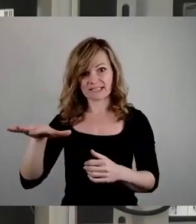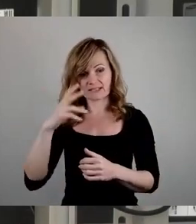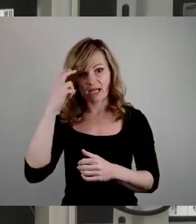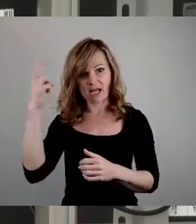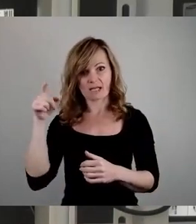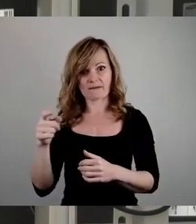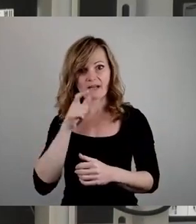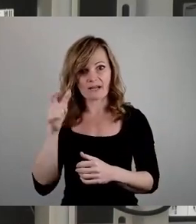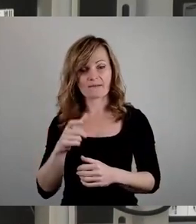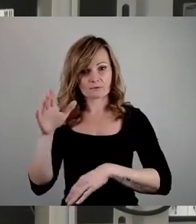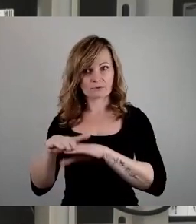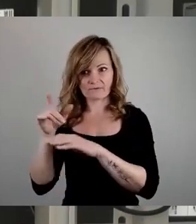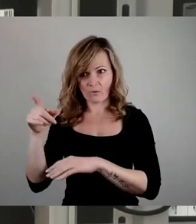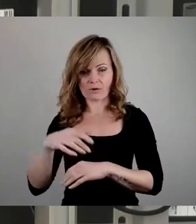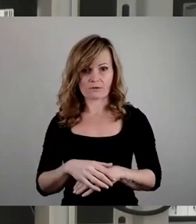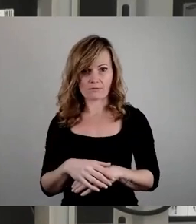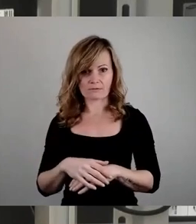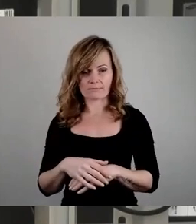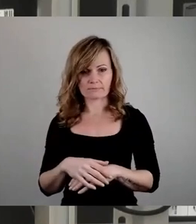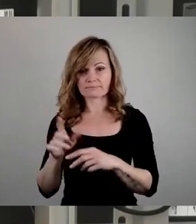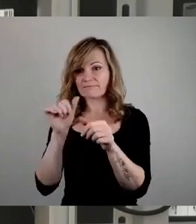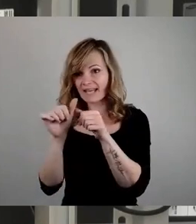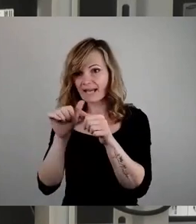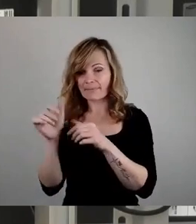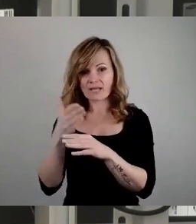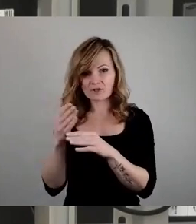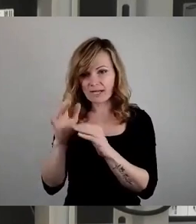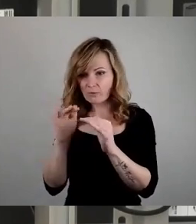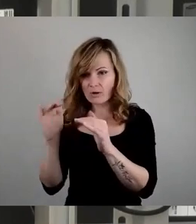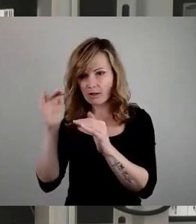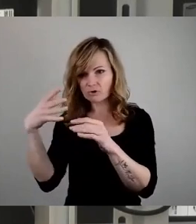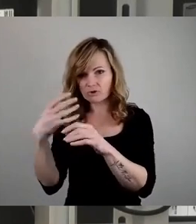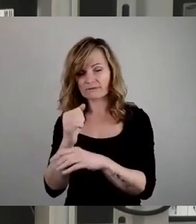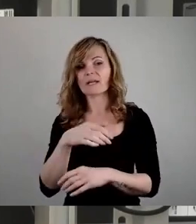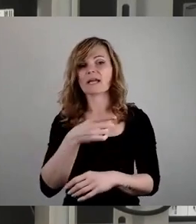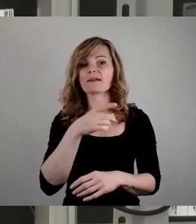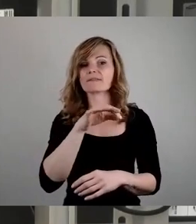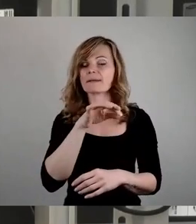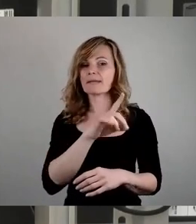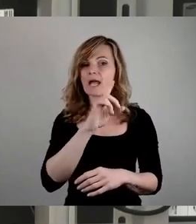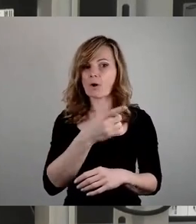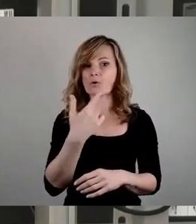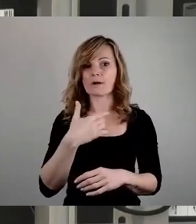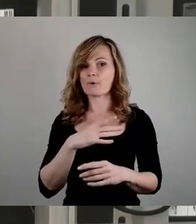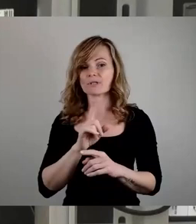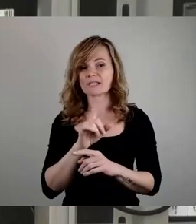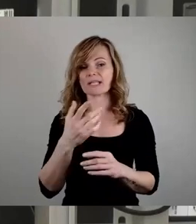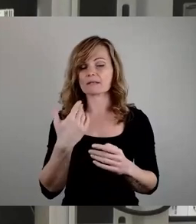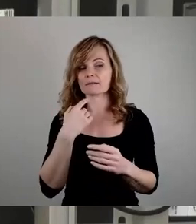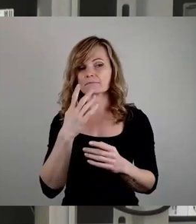verantwortungsvoll und führt knappe Entscheidungen herbei. Die FDP ist auch dabei. Das möchte ich nicht unterschlagen.